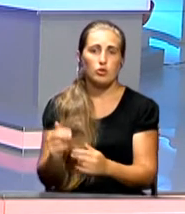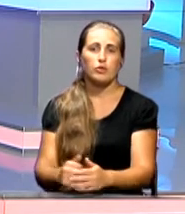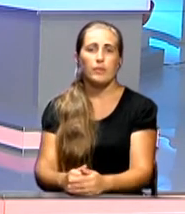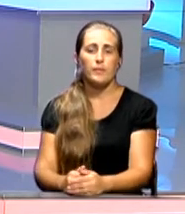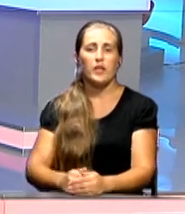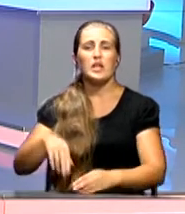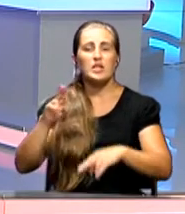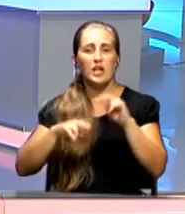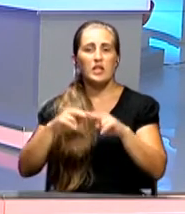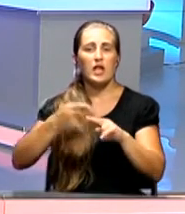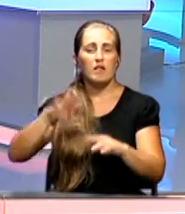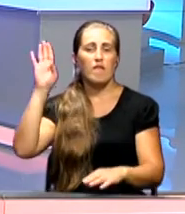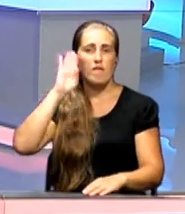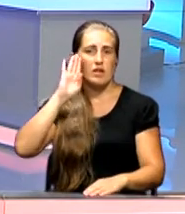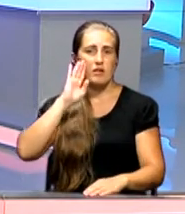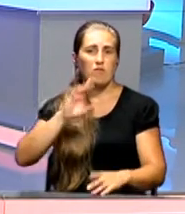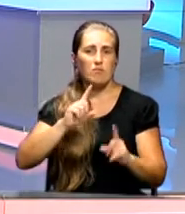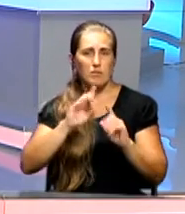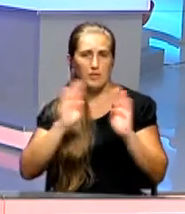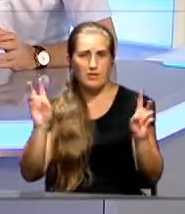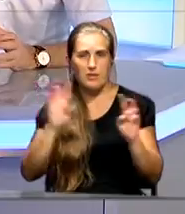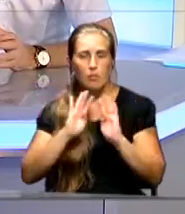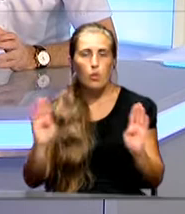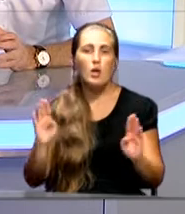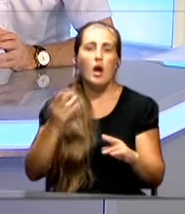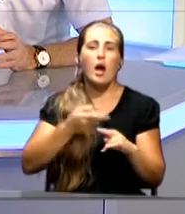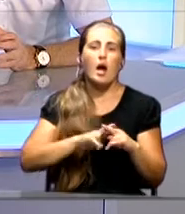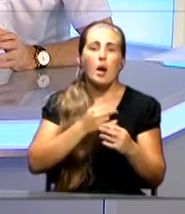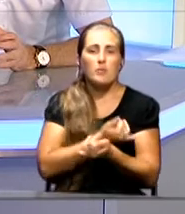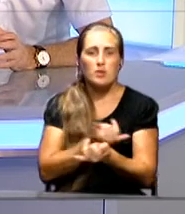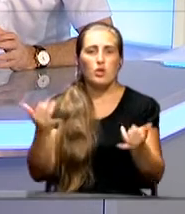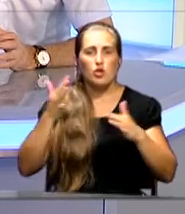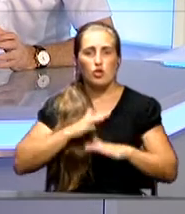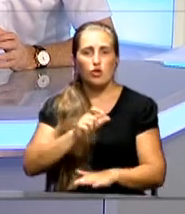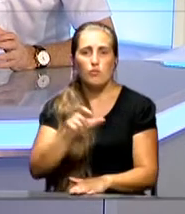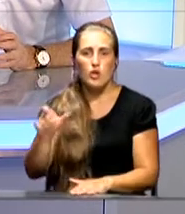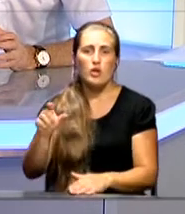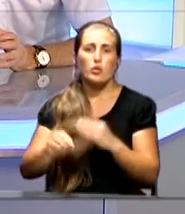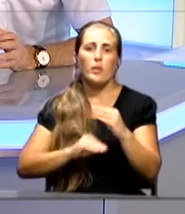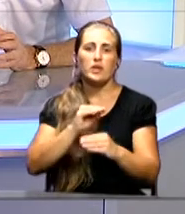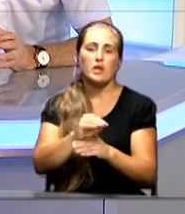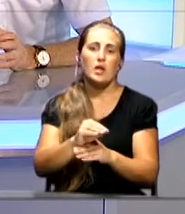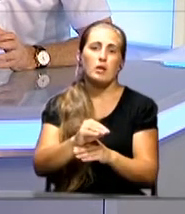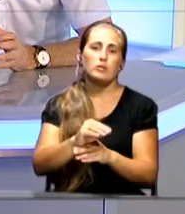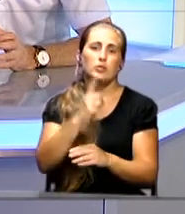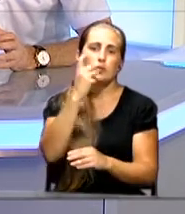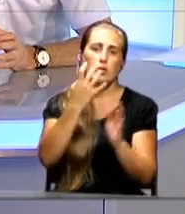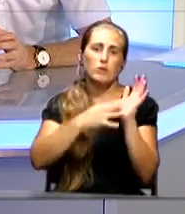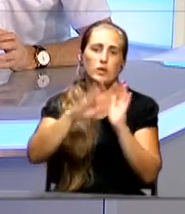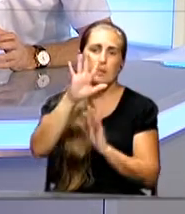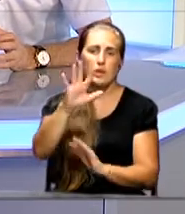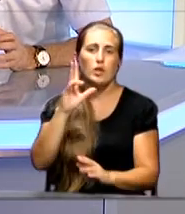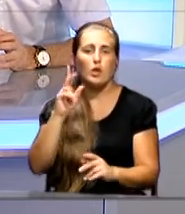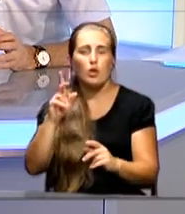Строительство вот этих водозаборов позволит обеспечивать крымчан дополнительно 195 тысячами